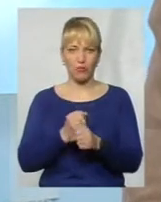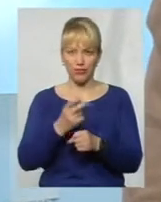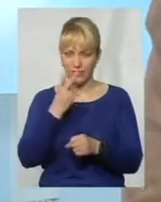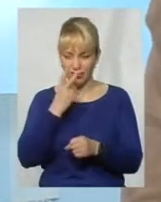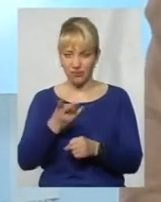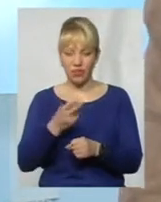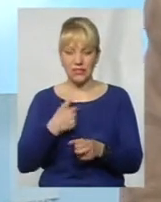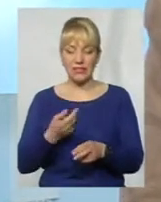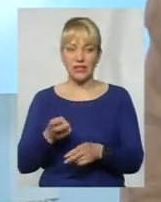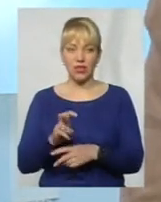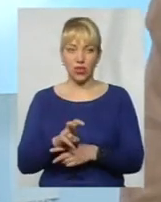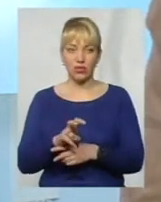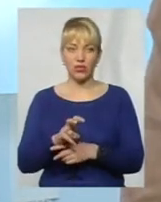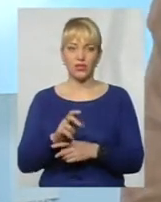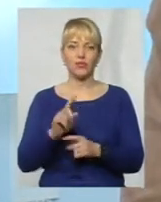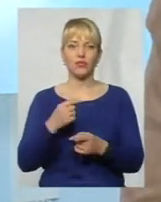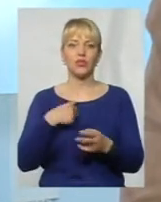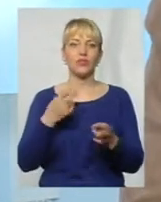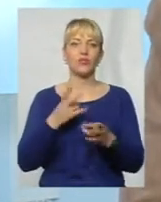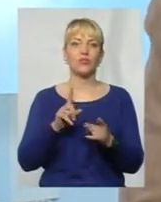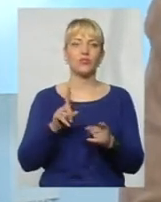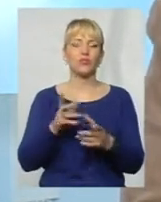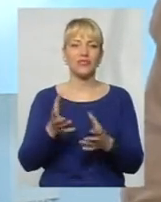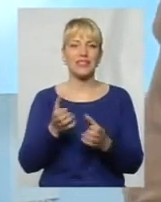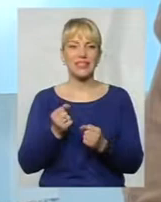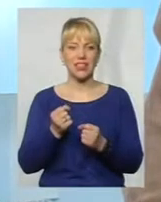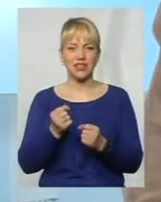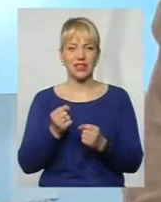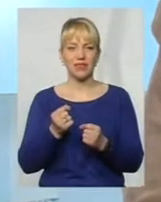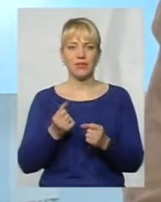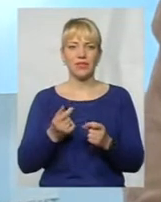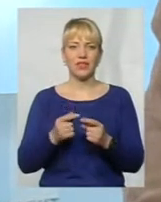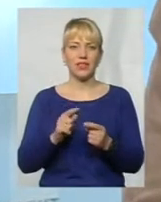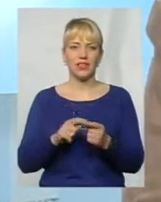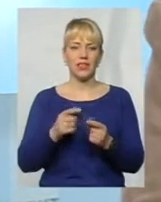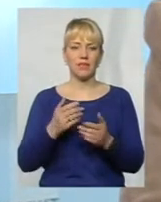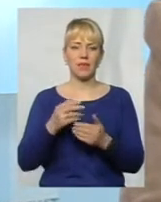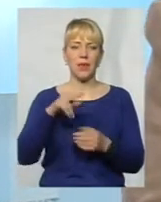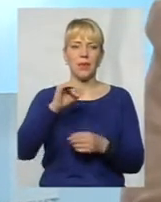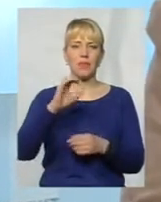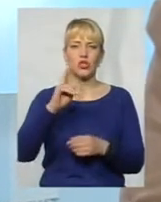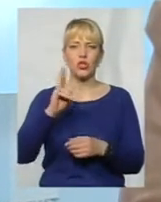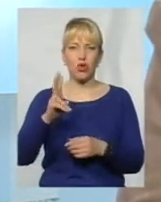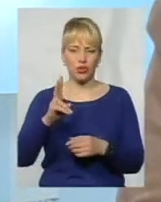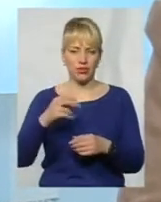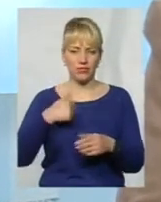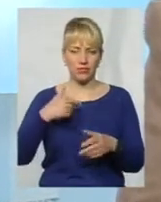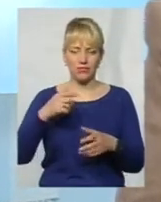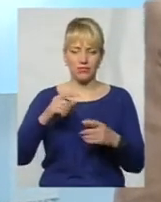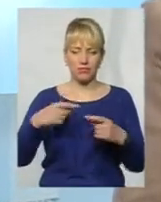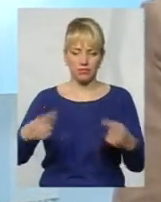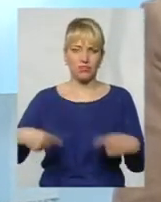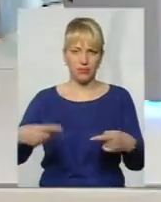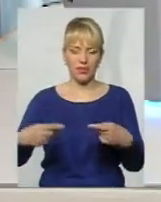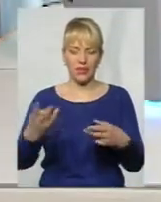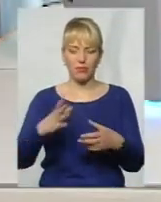Заходили ми, заходили, тому що нам треба було взяти, застригали ми в цьому піску, треба було взяти якусь доску, щось треба було взяти, заходили в цей